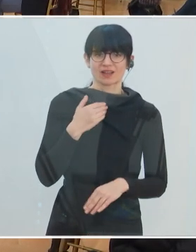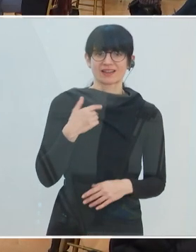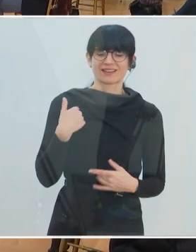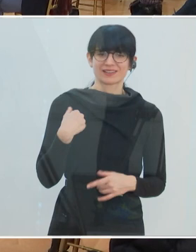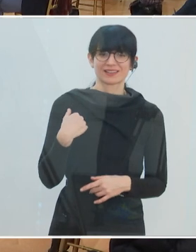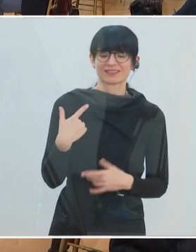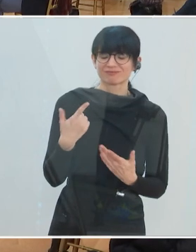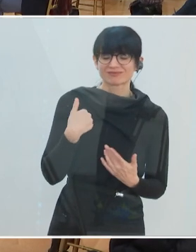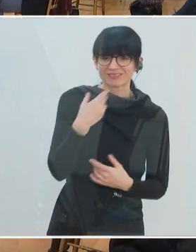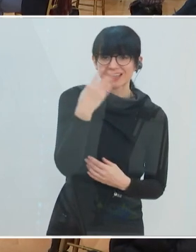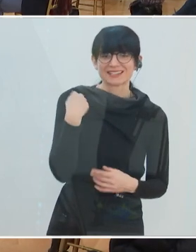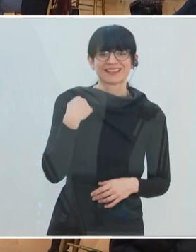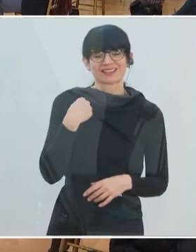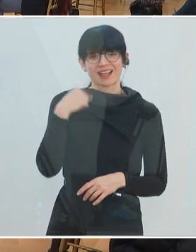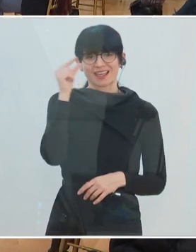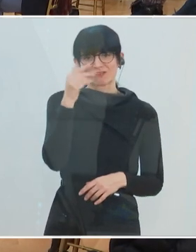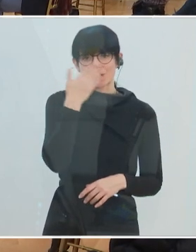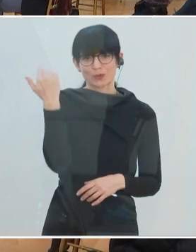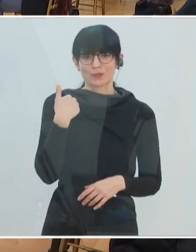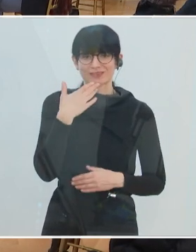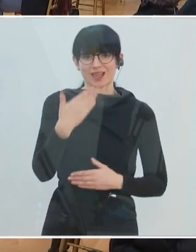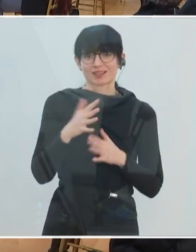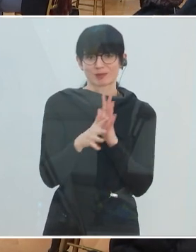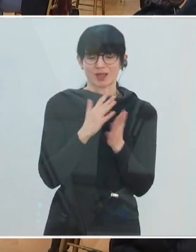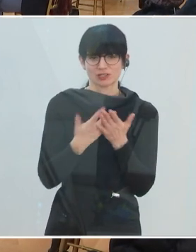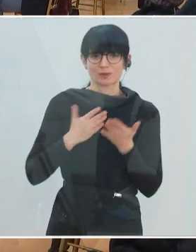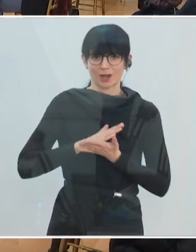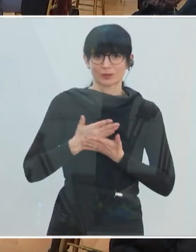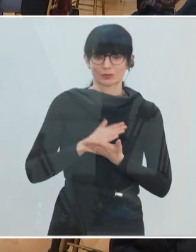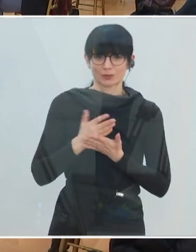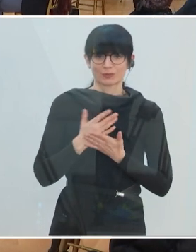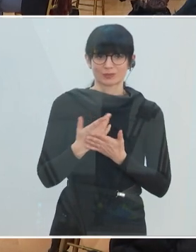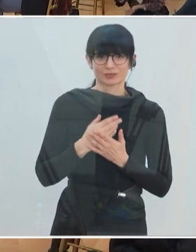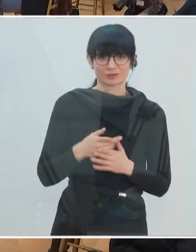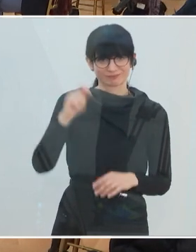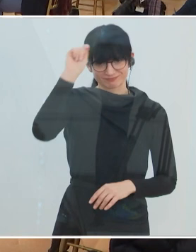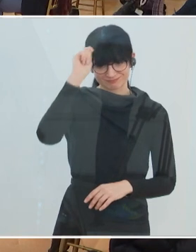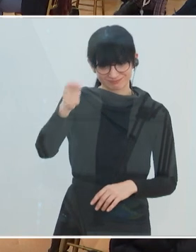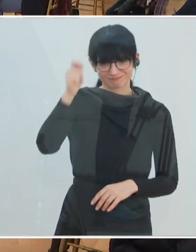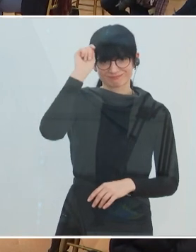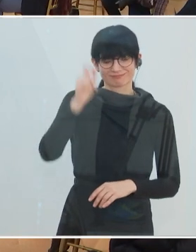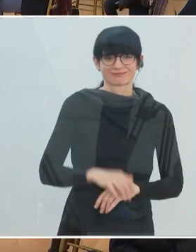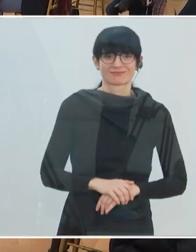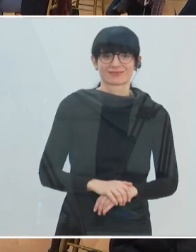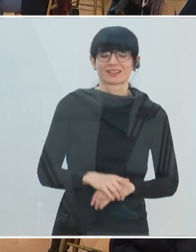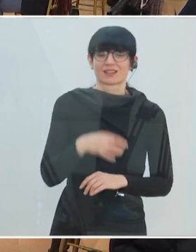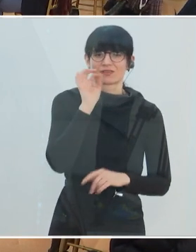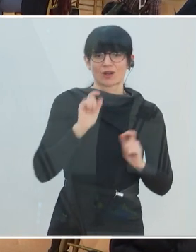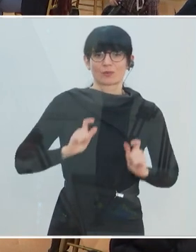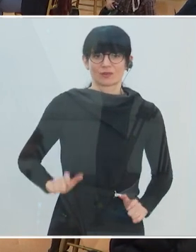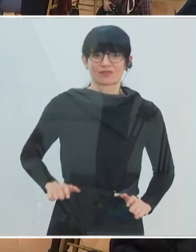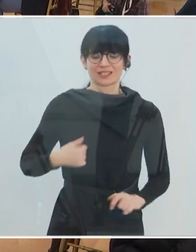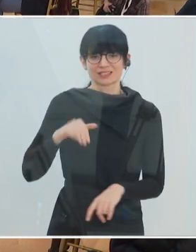unsäglicherweise von mir bei der Eva Böhm. Danke für die Übersetzung in Gebärdensprache. Und jetzt möchte ich zu Frau Professor